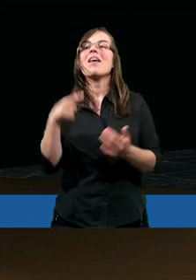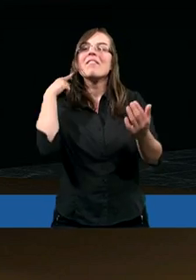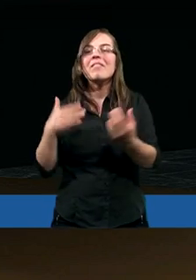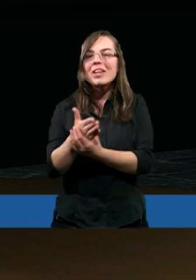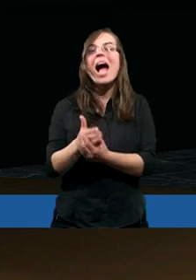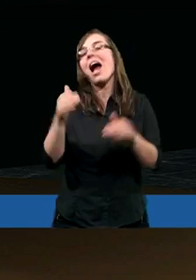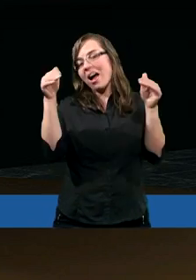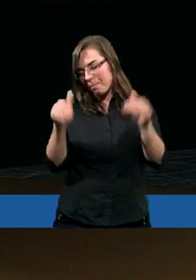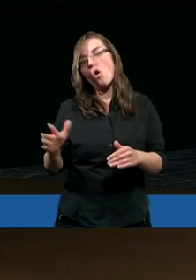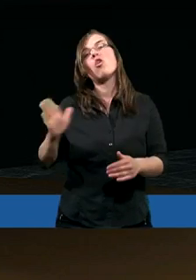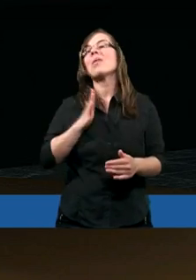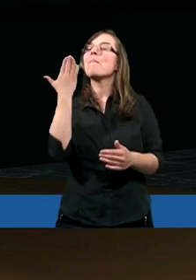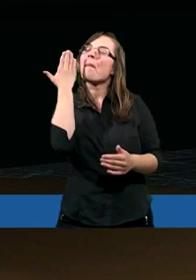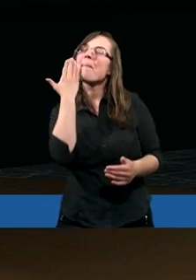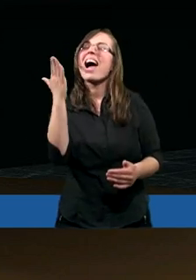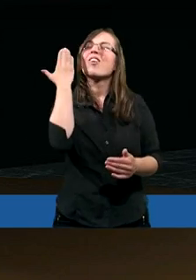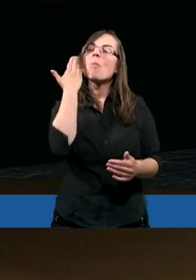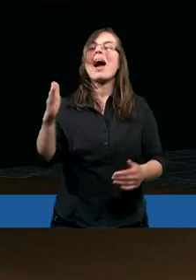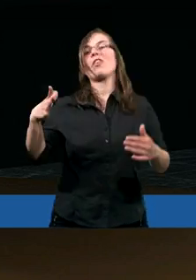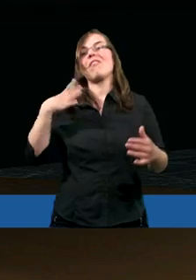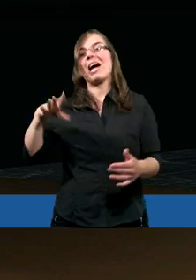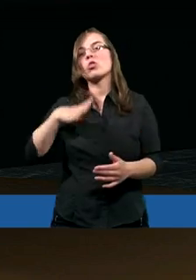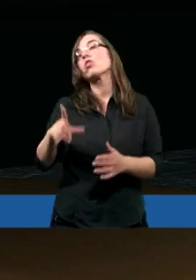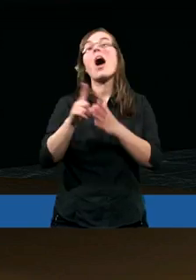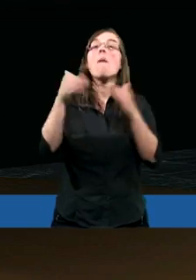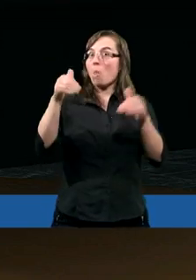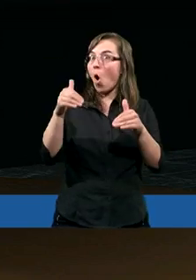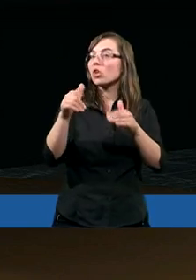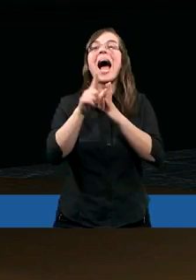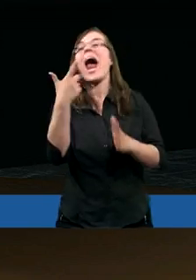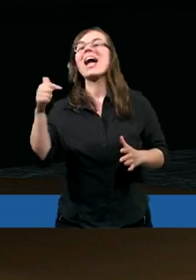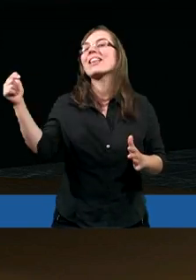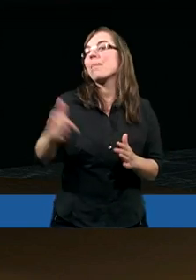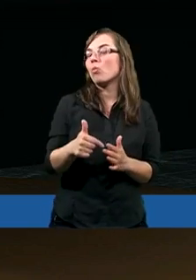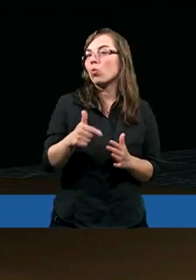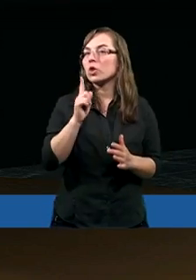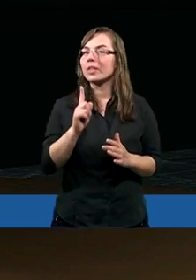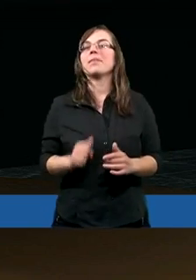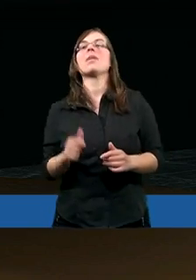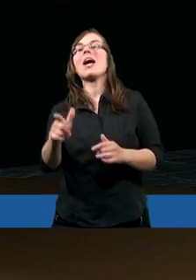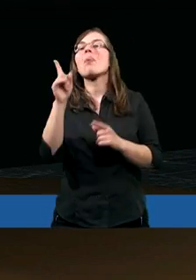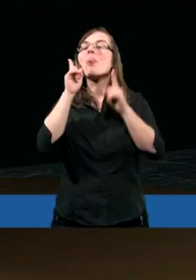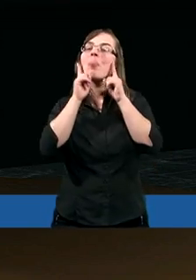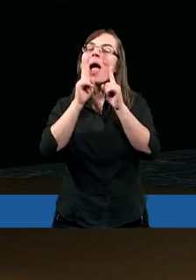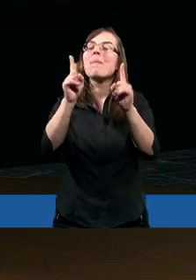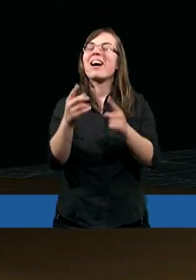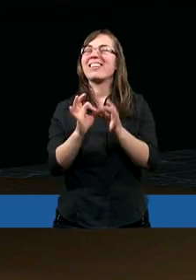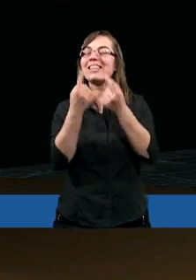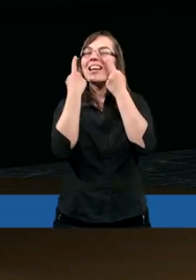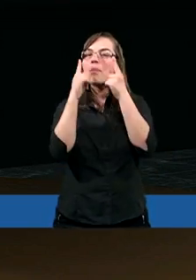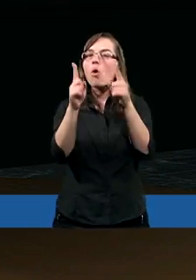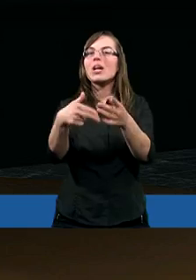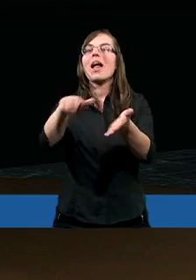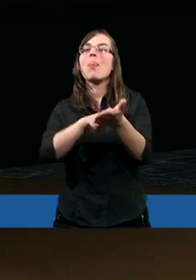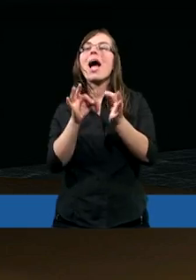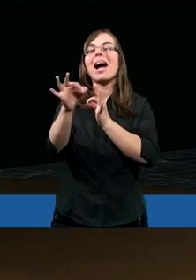Wiara może być bardzo wartościowa. Może być, ale nie musi. Bo tak naprawdę, jakbyśmy się spojrzeli na